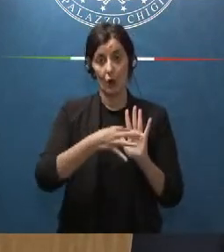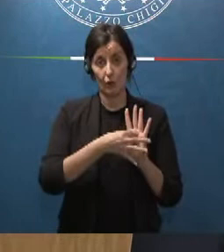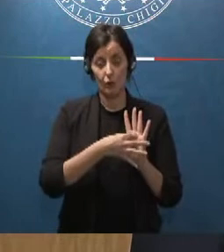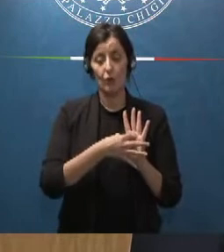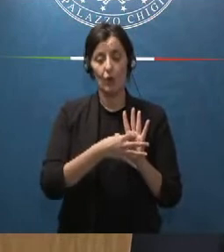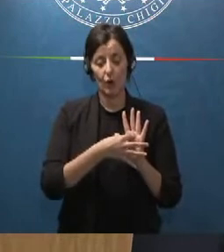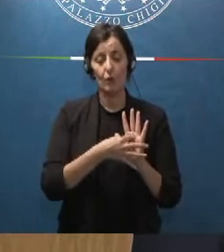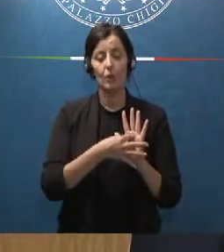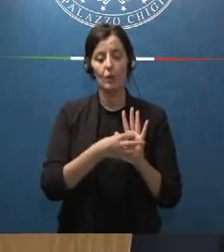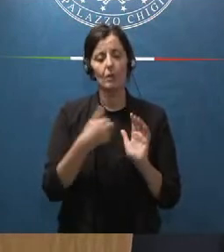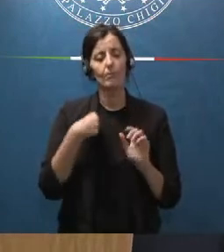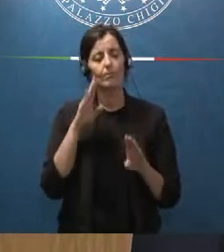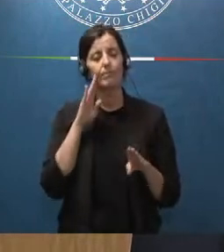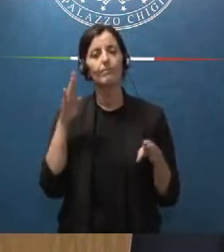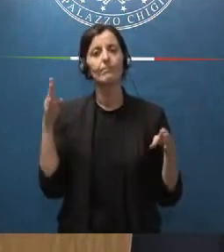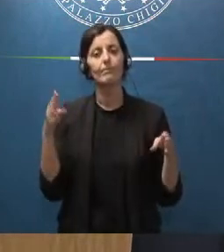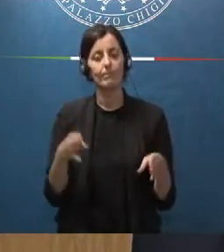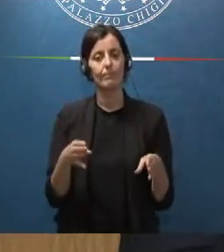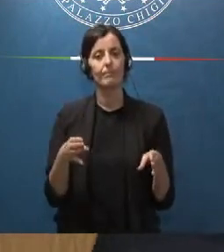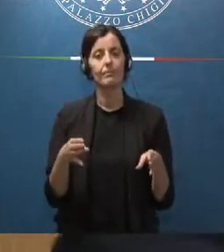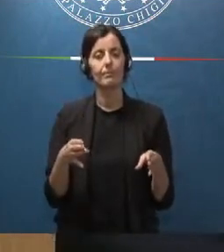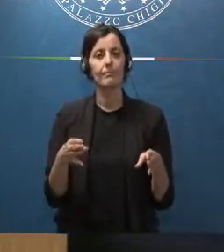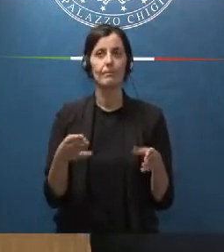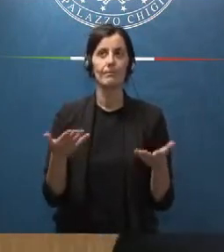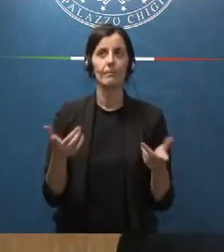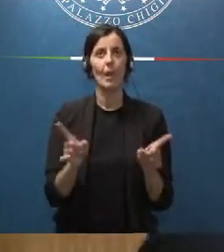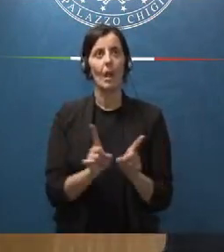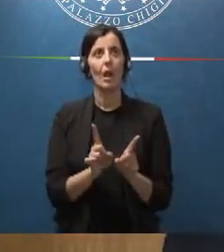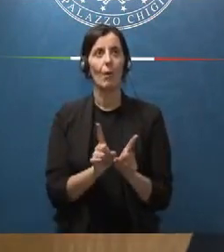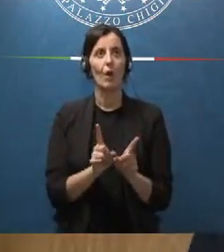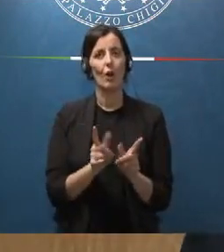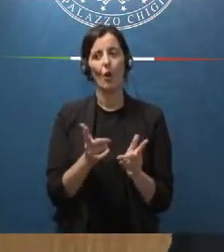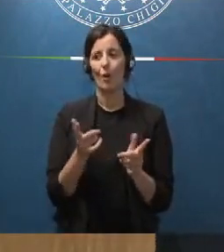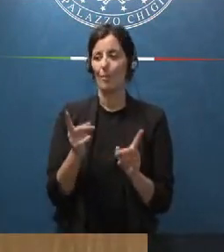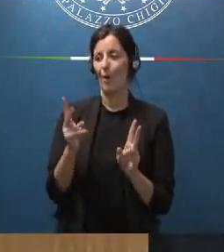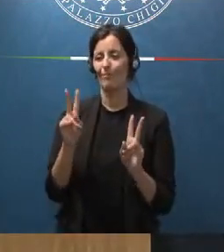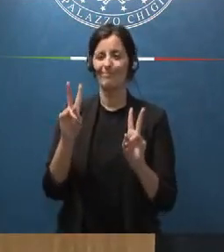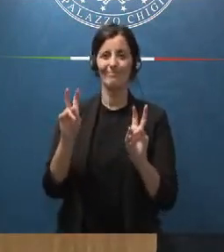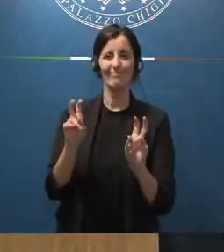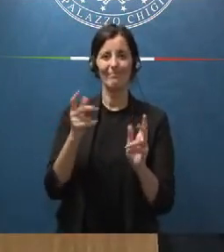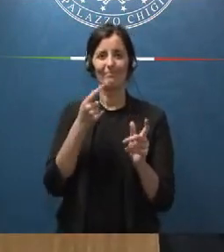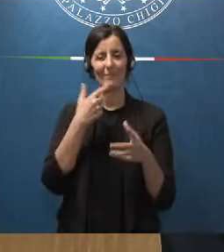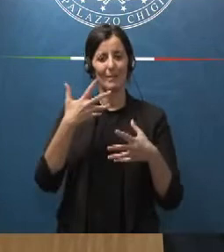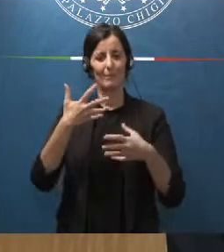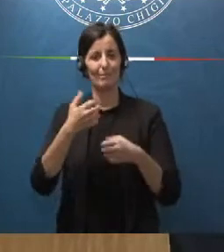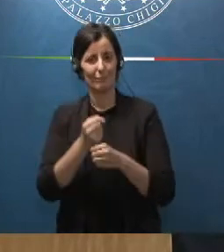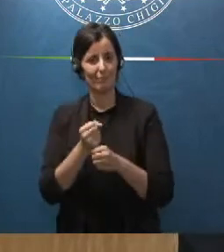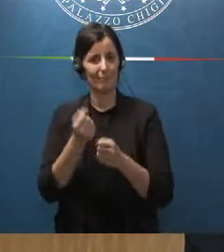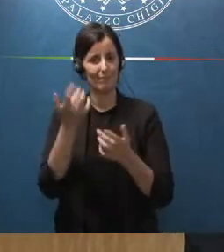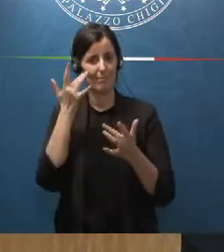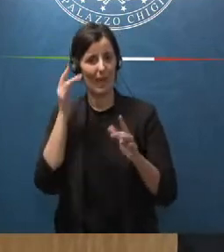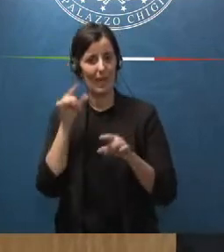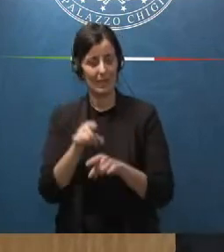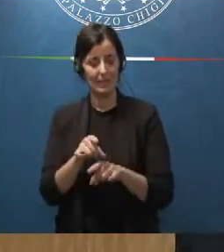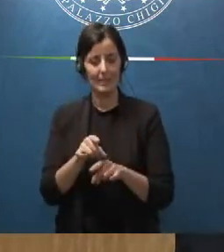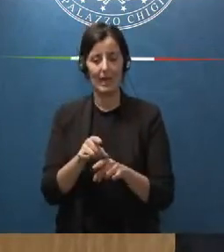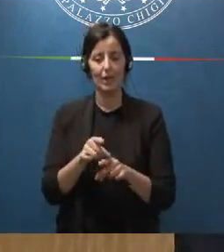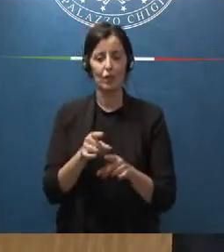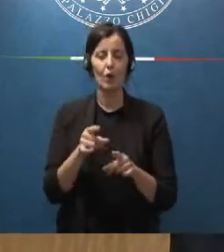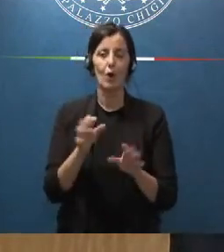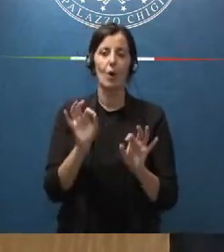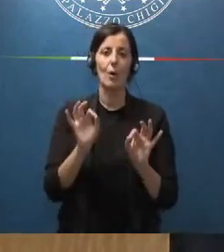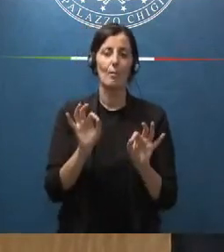quello che viene quello che è stato un po' banalizzato anche nella rappresentazione ovvero l